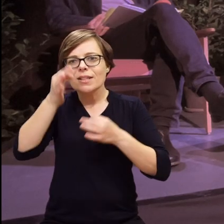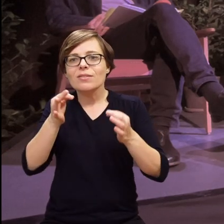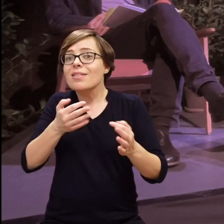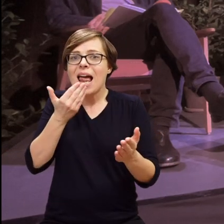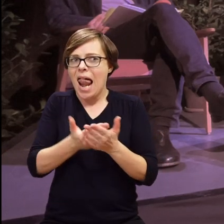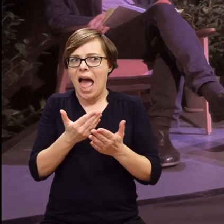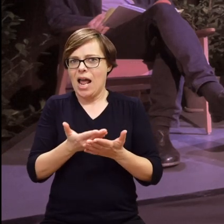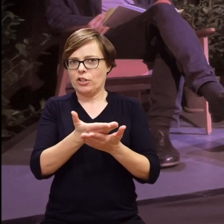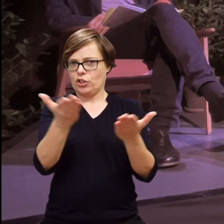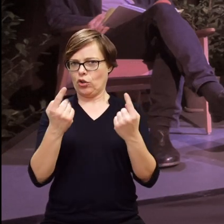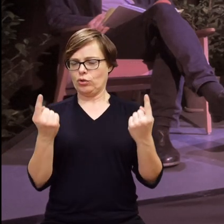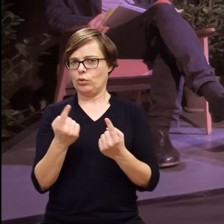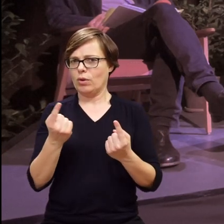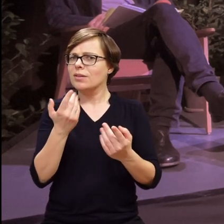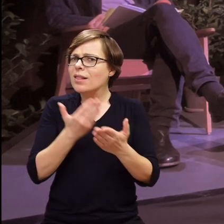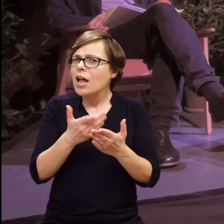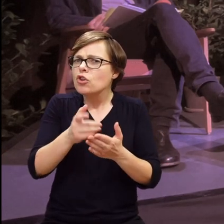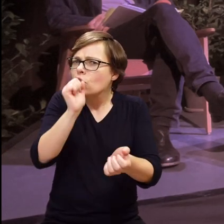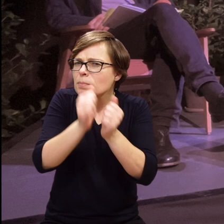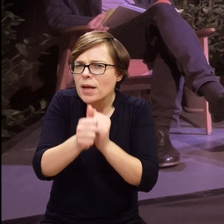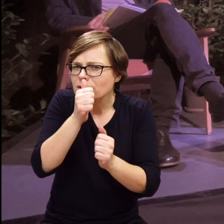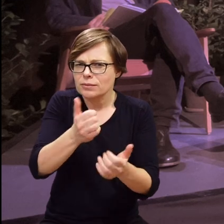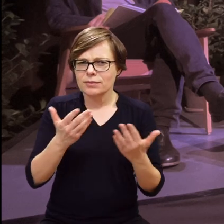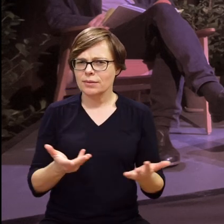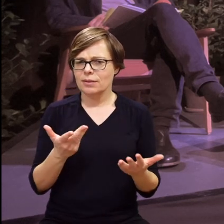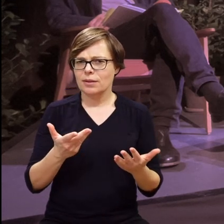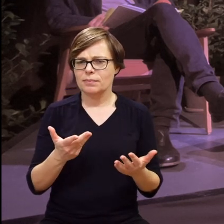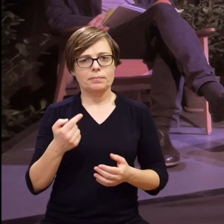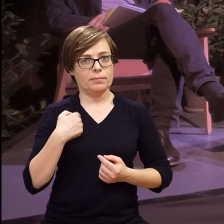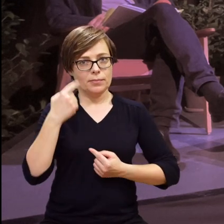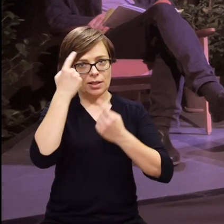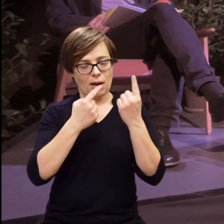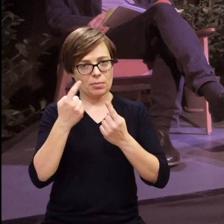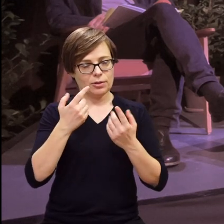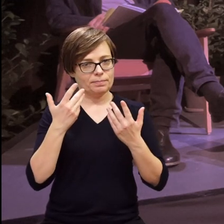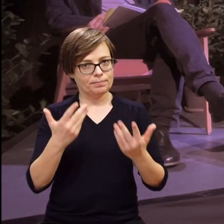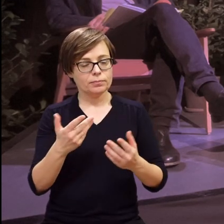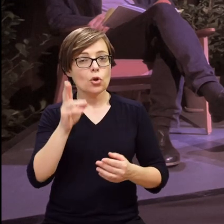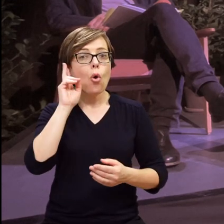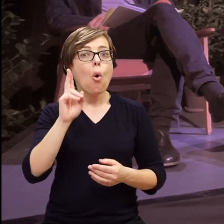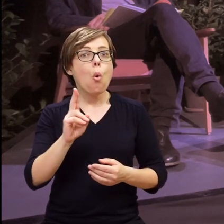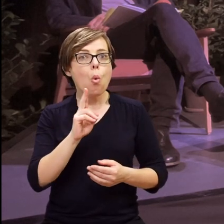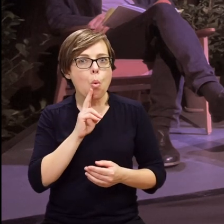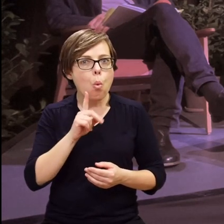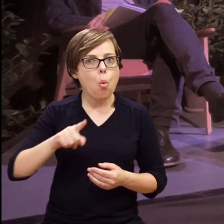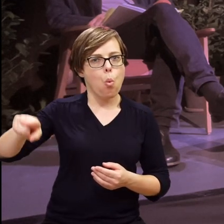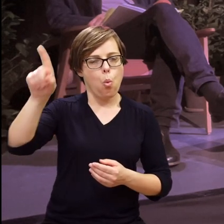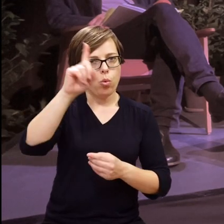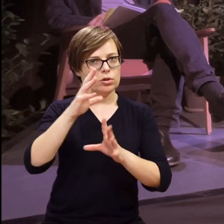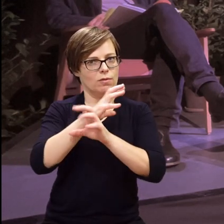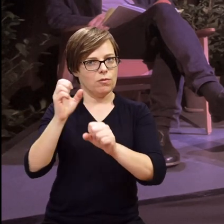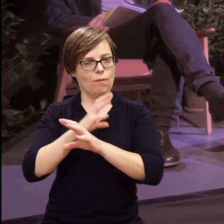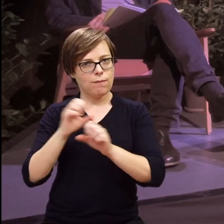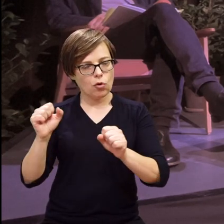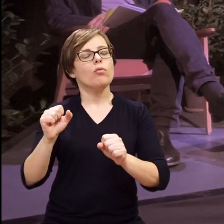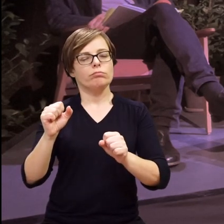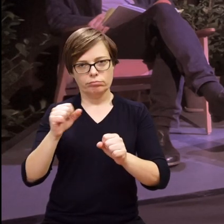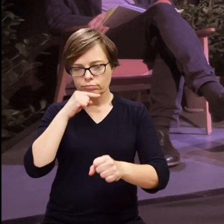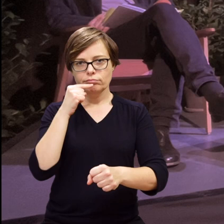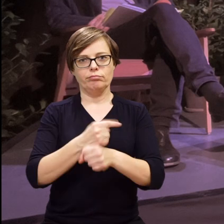dlaczego to się nie może zmienić. I myślę, że to, że głusi absolwenci zabrali głos,